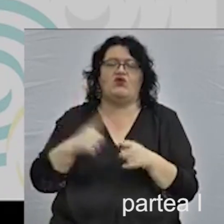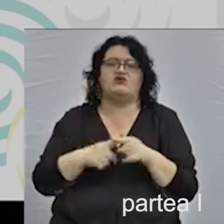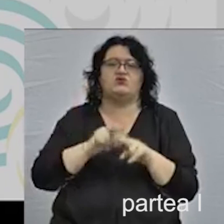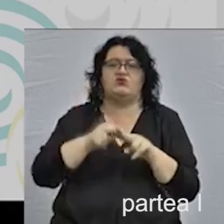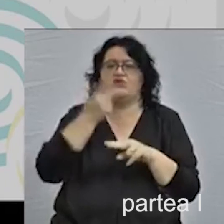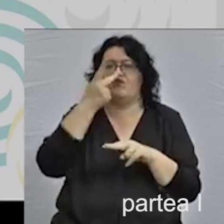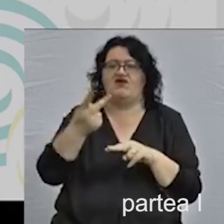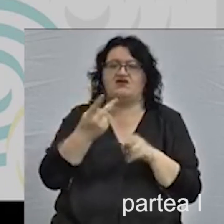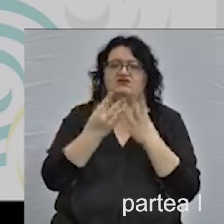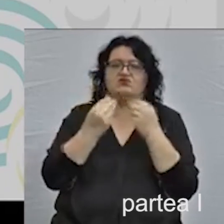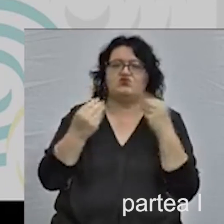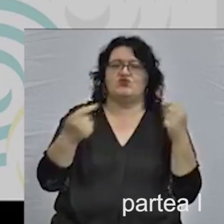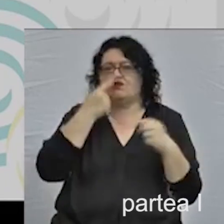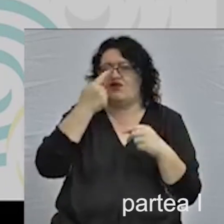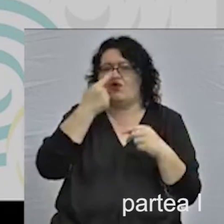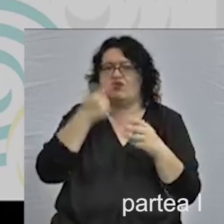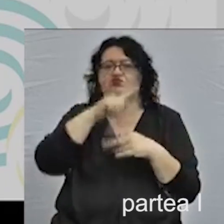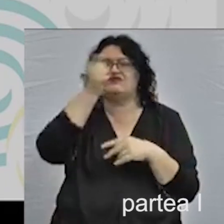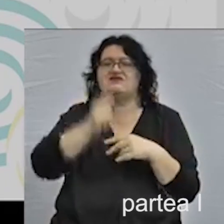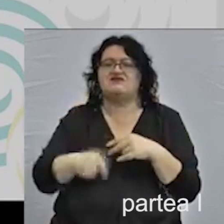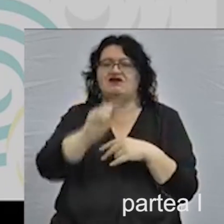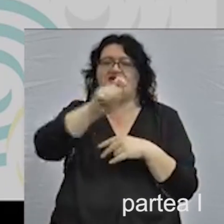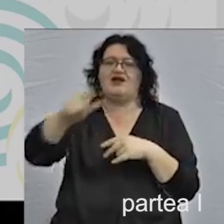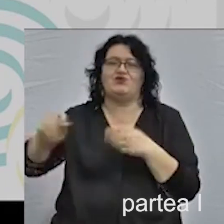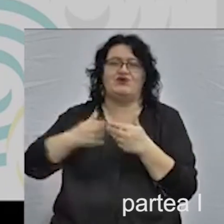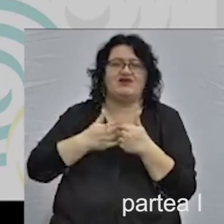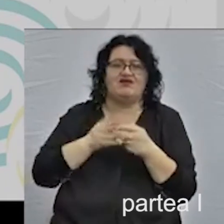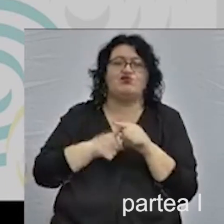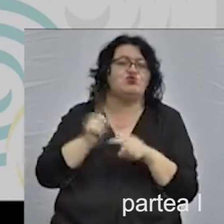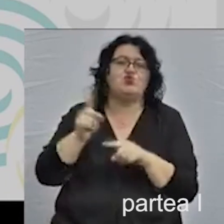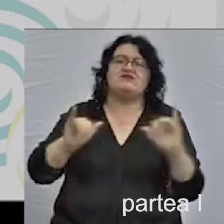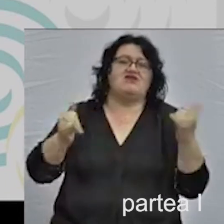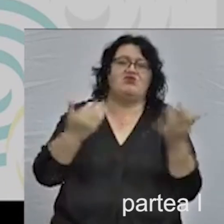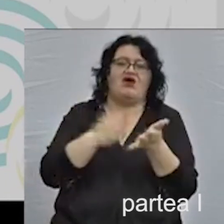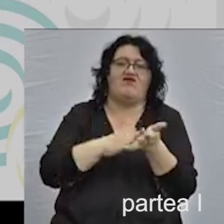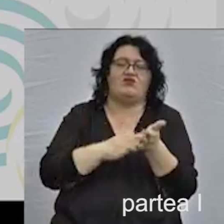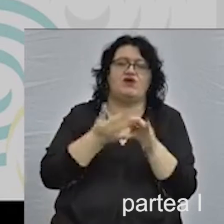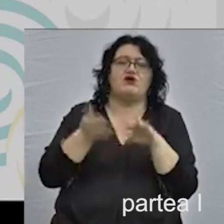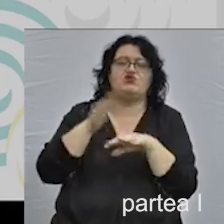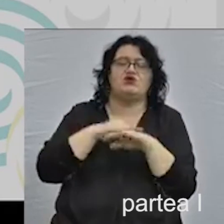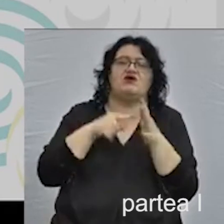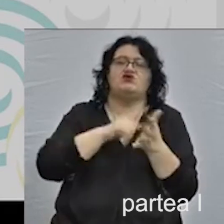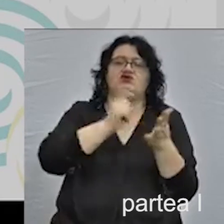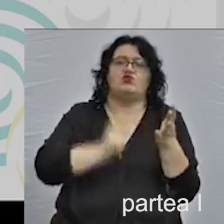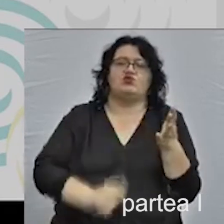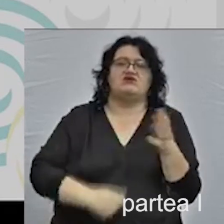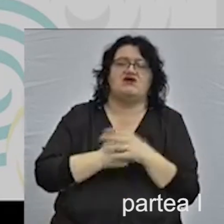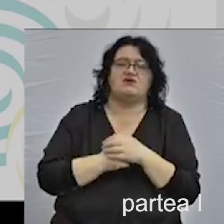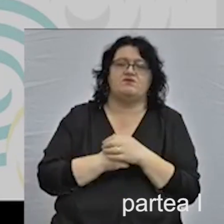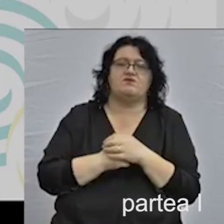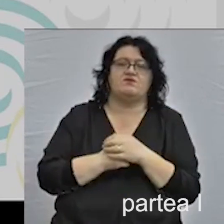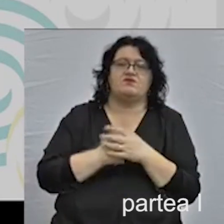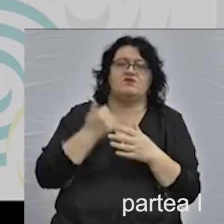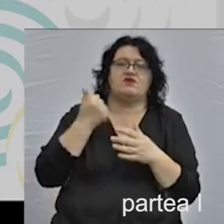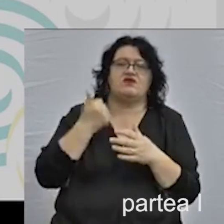cum vedeți, o întreagă gamă de orașe din țările danubiene. Și nu este o întâmplare faptul că majoritatea acestor țări cu 100